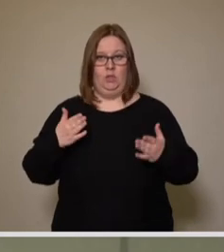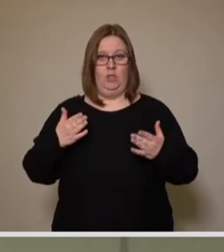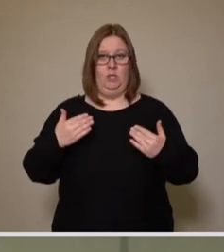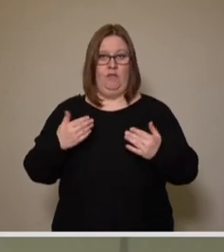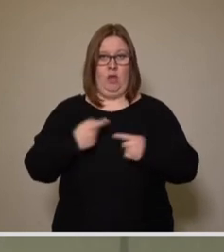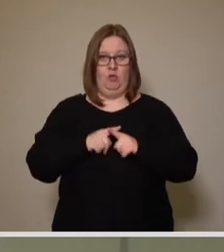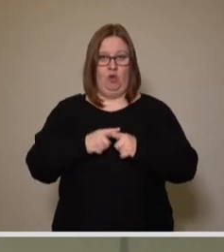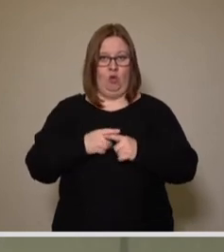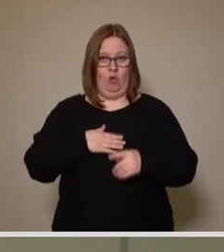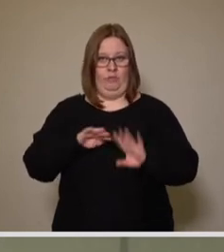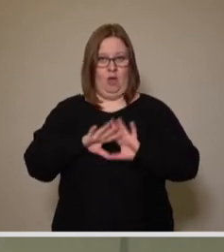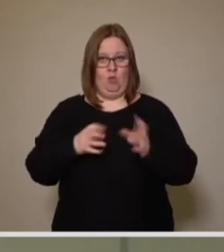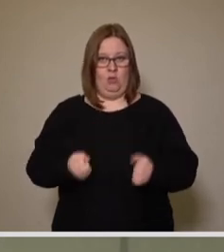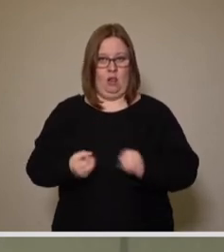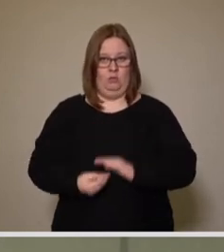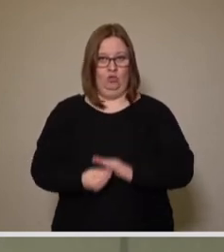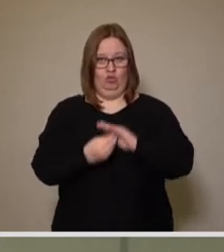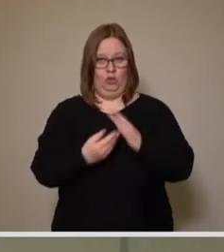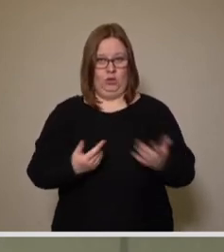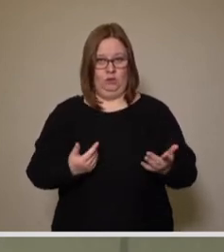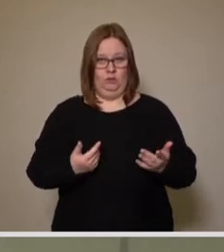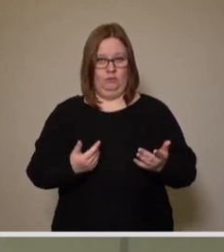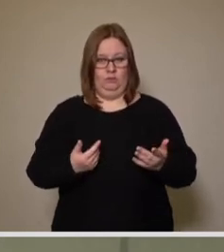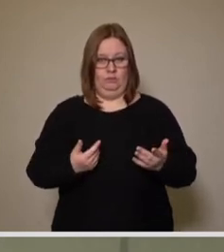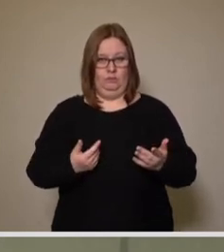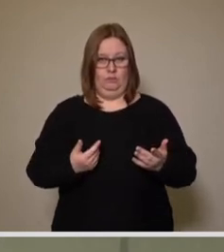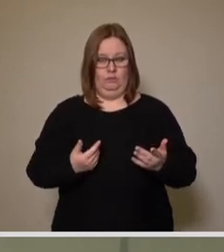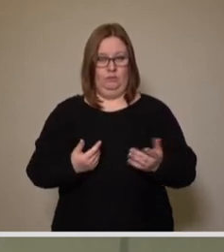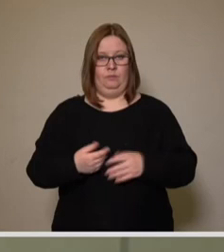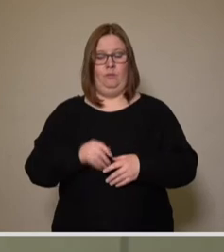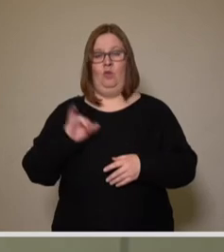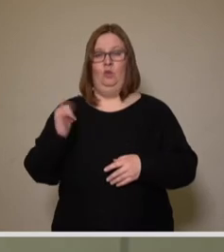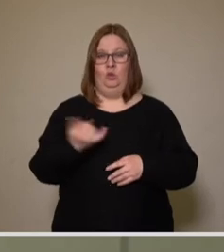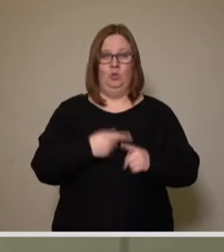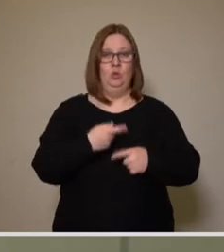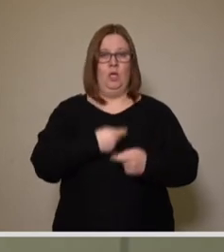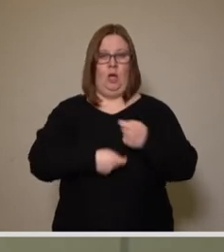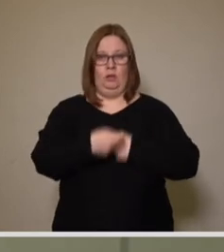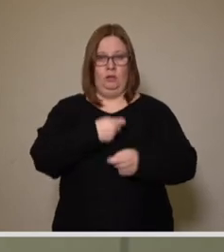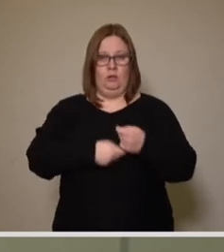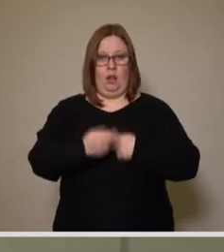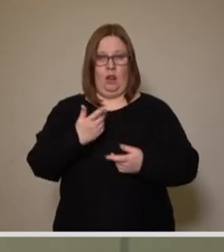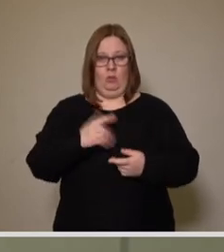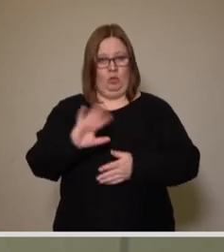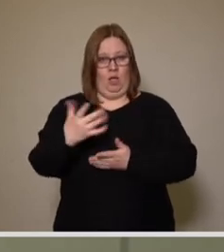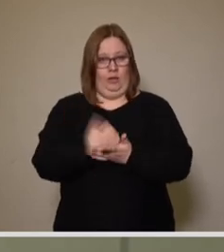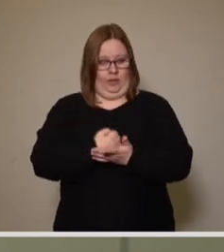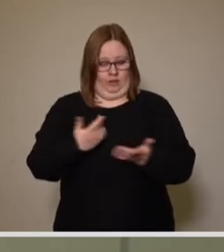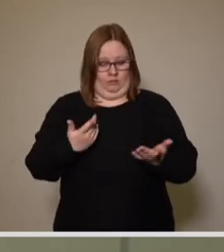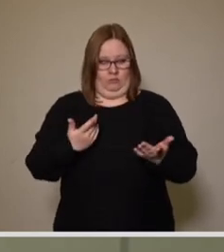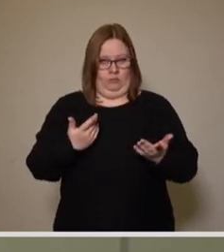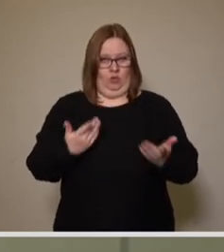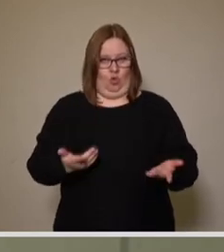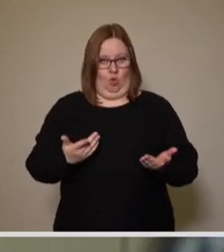tragen sie auch zu unserem Haushalt der Landeshauptstadt bei. Tourismus und Handeln ermöglichen mit ihren Erträgen überhaupt erst